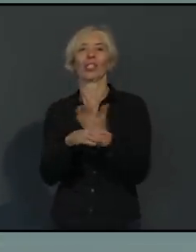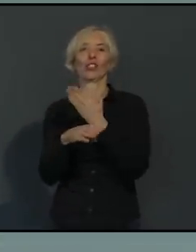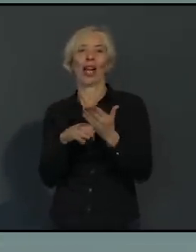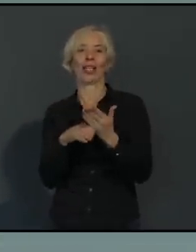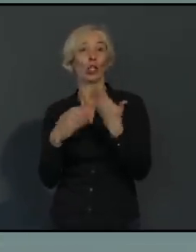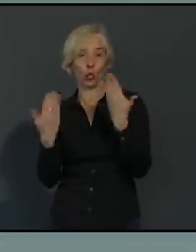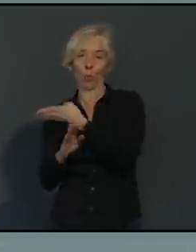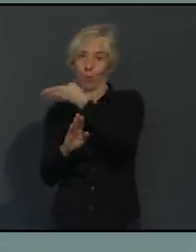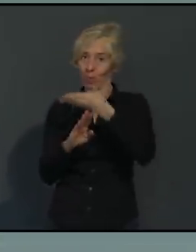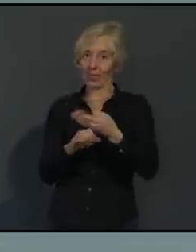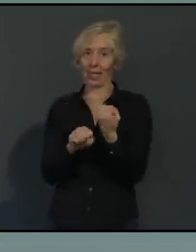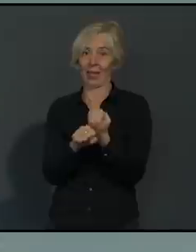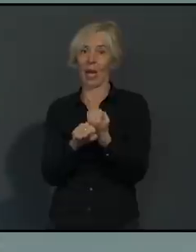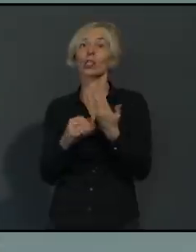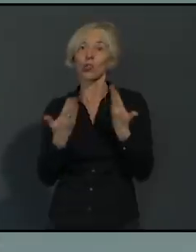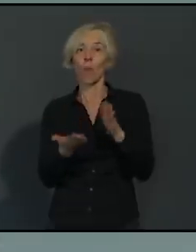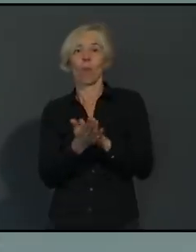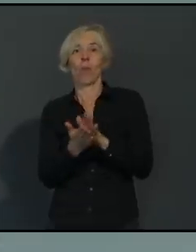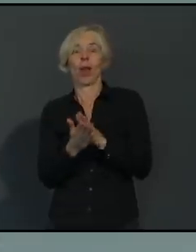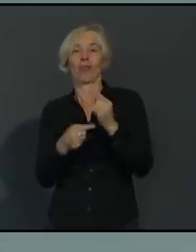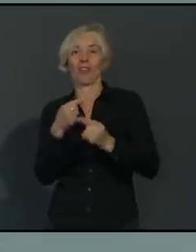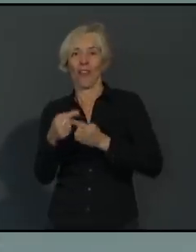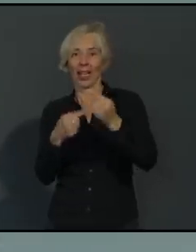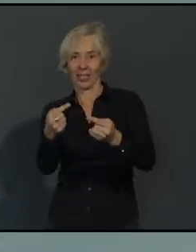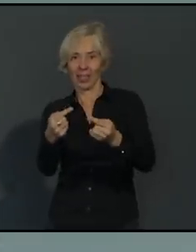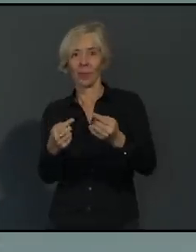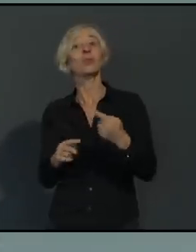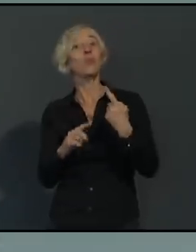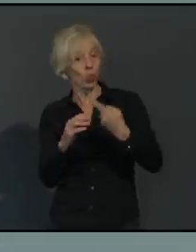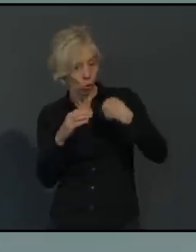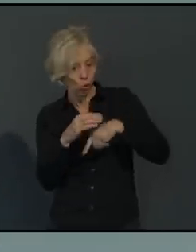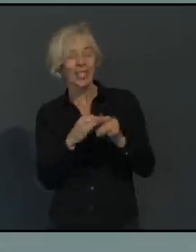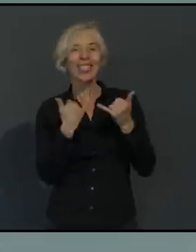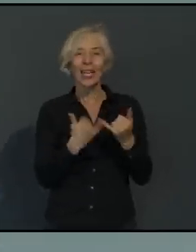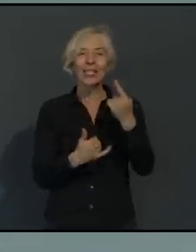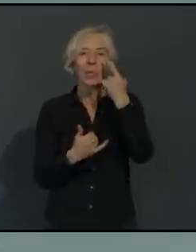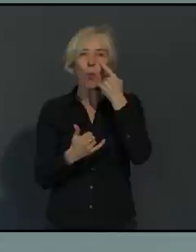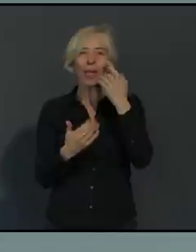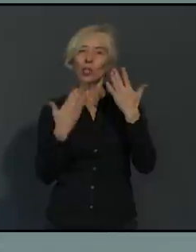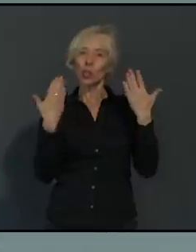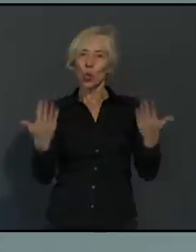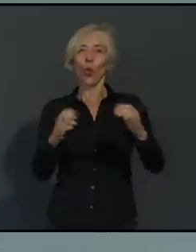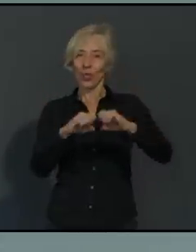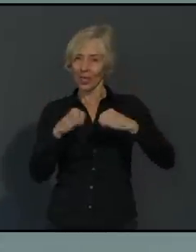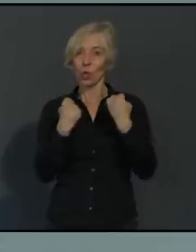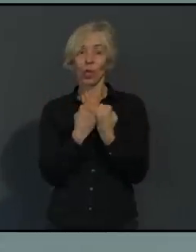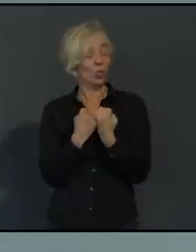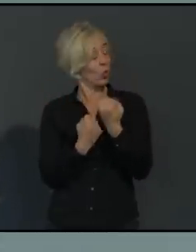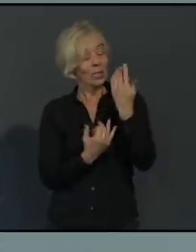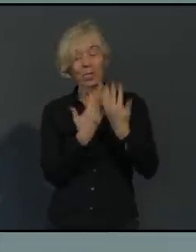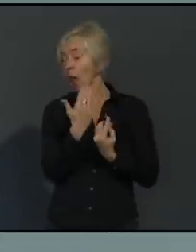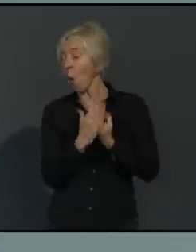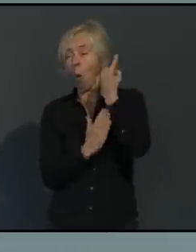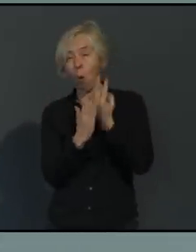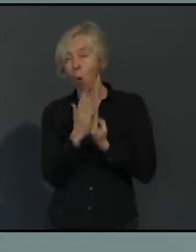habe ich gemeinsam mit dem Krisenstab in der Stadtregierung die Entscheidung getroffen, nun auch weitere